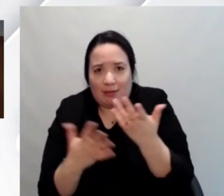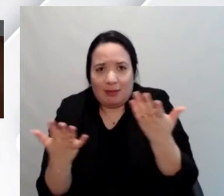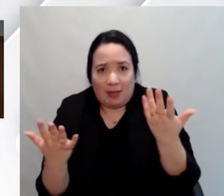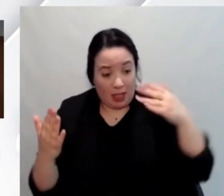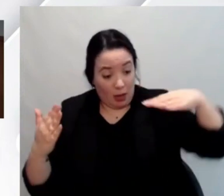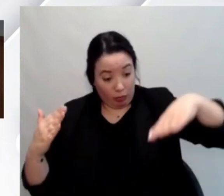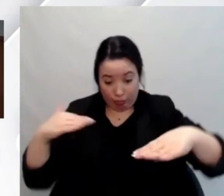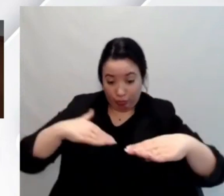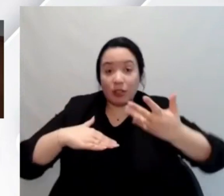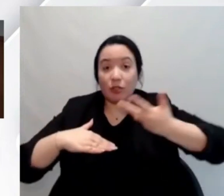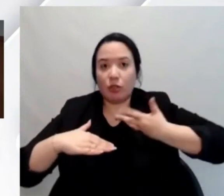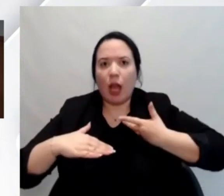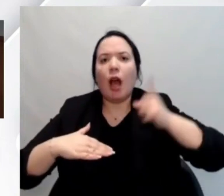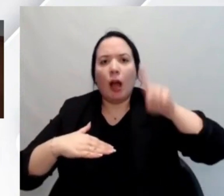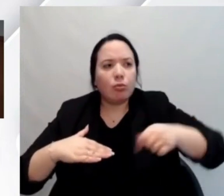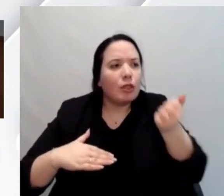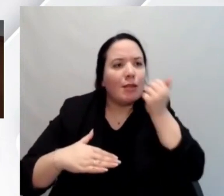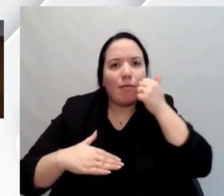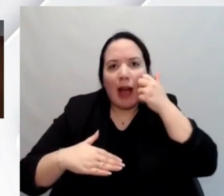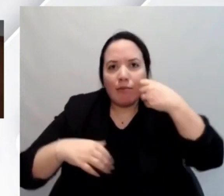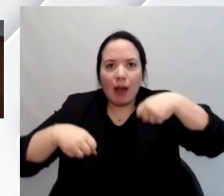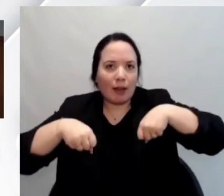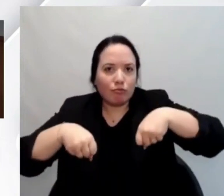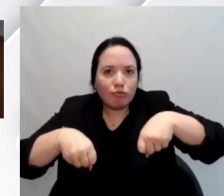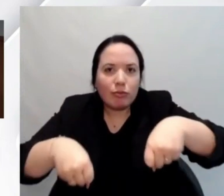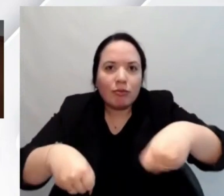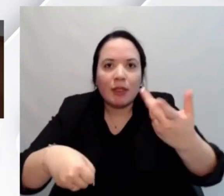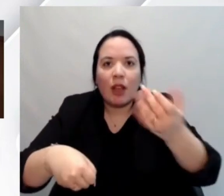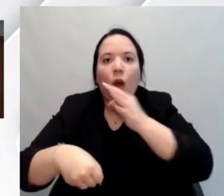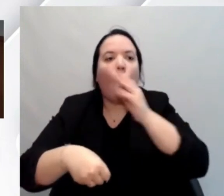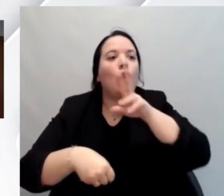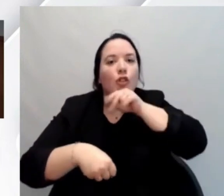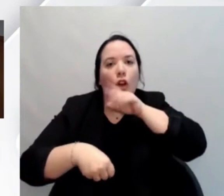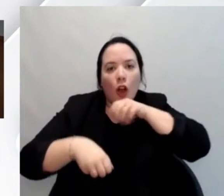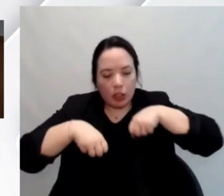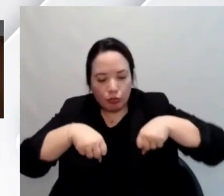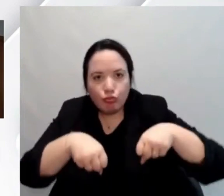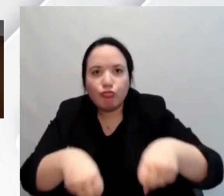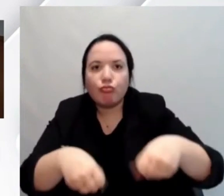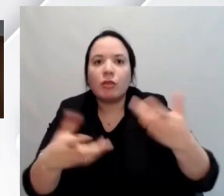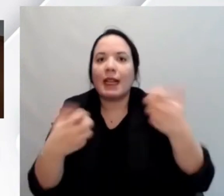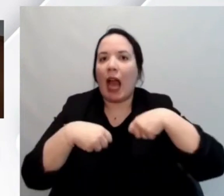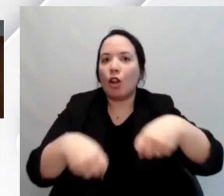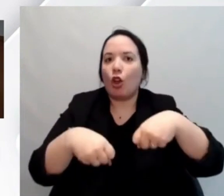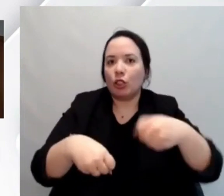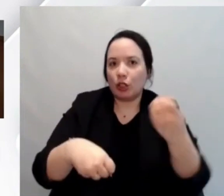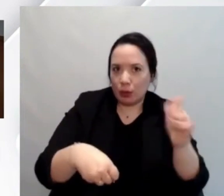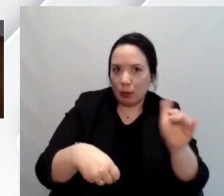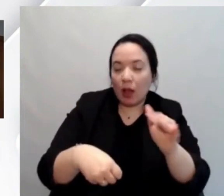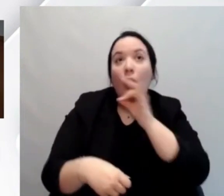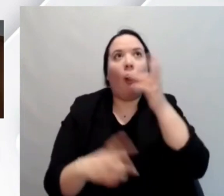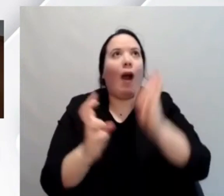ma evidentemente ci andrà anche la mamma o la nonna col passeggino l'ascensore quando si